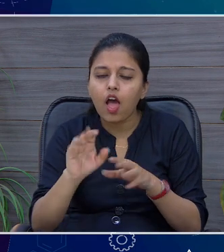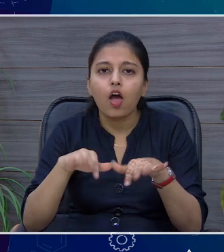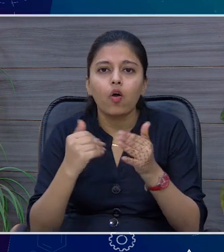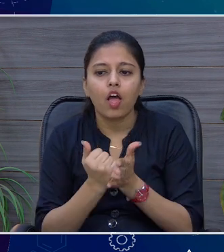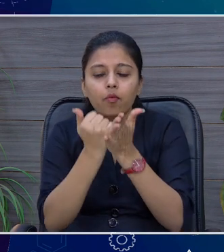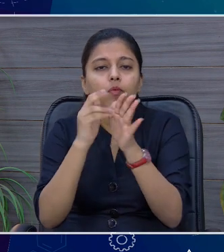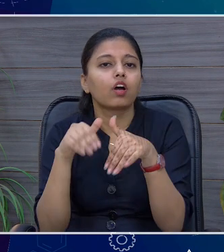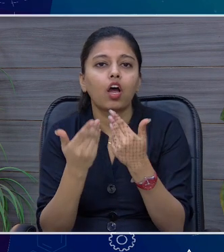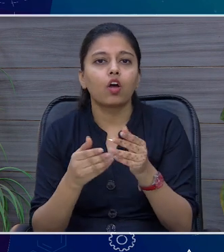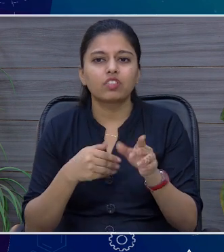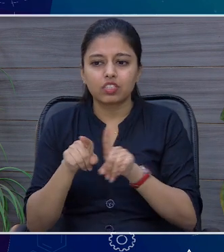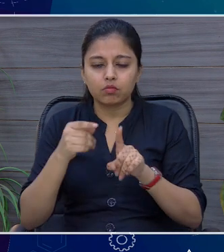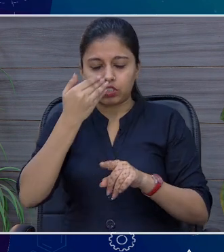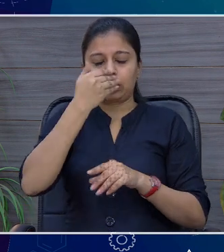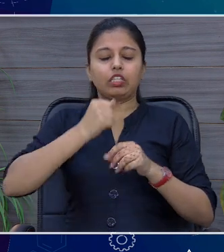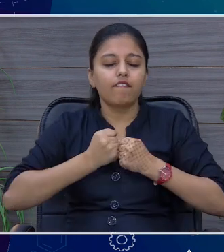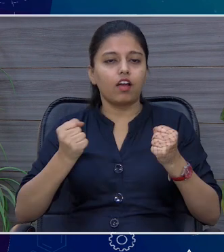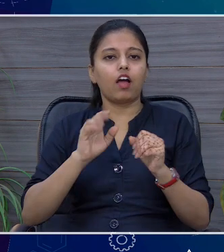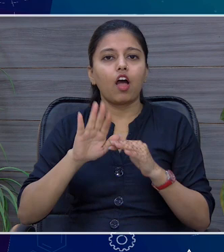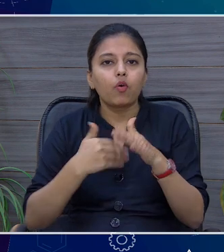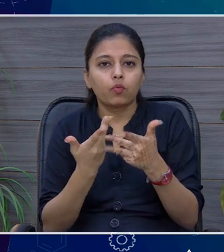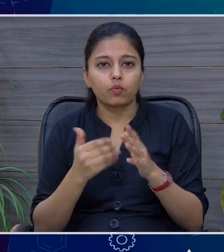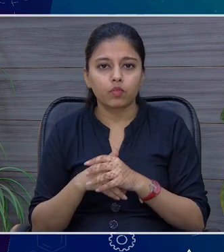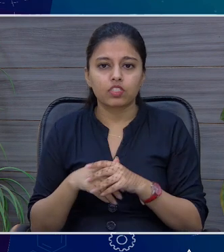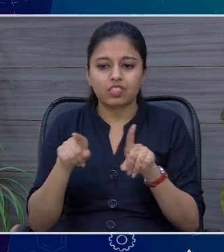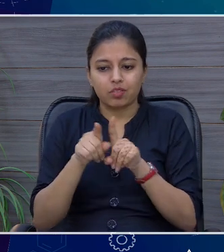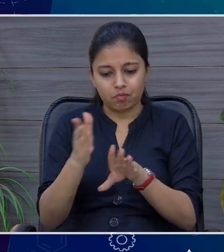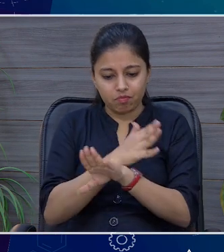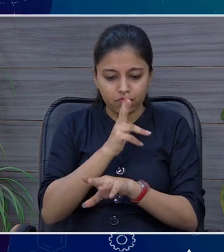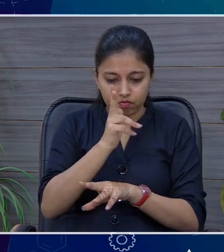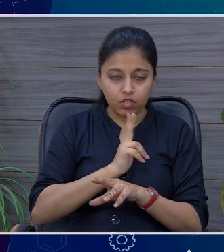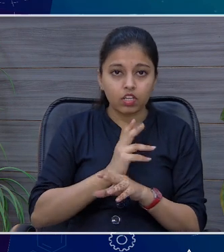हो सके एक उनकी हैजिटेशन दूर हो क्योंकि जैसे आपने कहा कि बच्चों के साथ एक